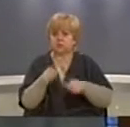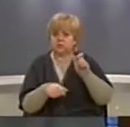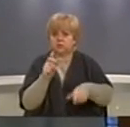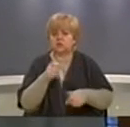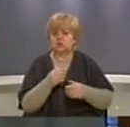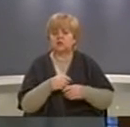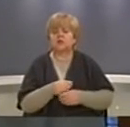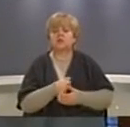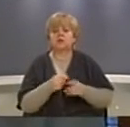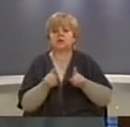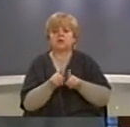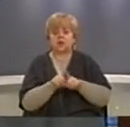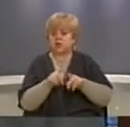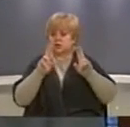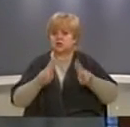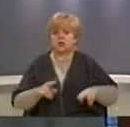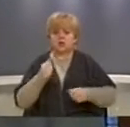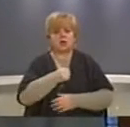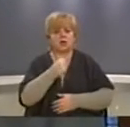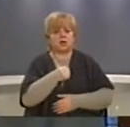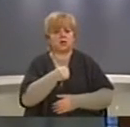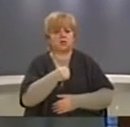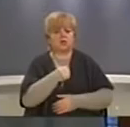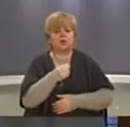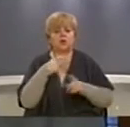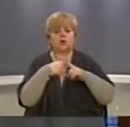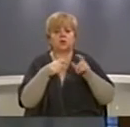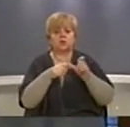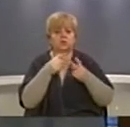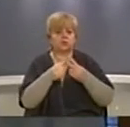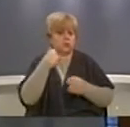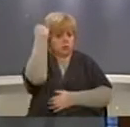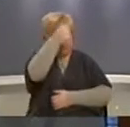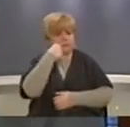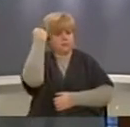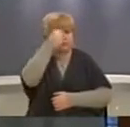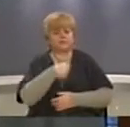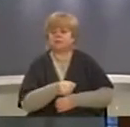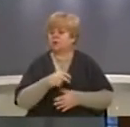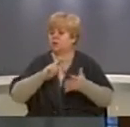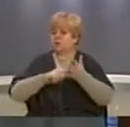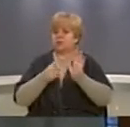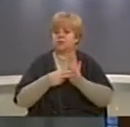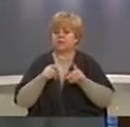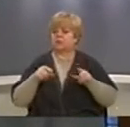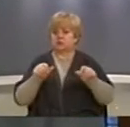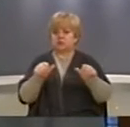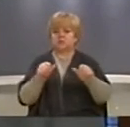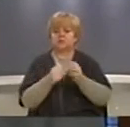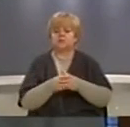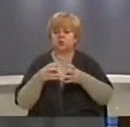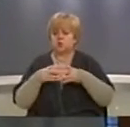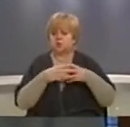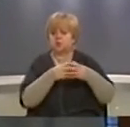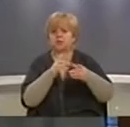pse drejta e pronës është një drejt e garantuar me Kushtetutën e Republikës Kosovës. Problemet përnësore janë të kategorive të